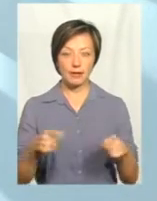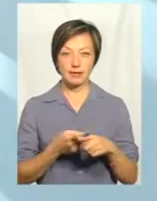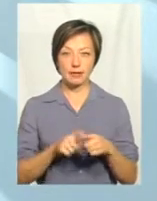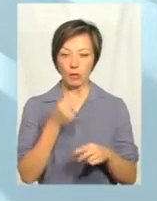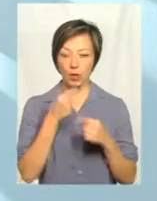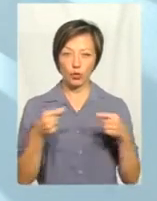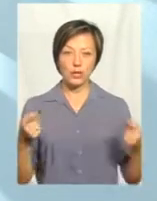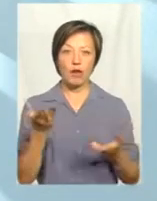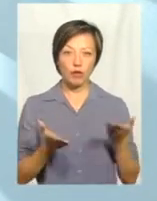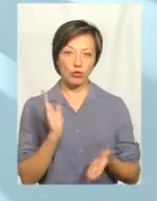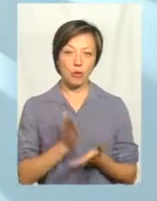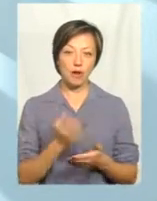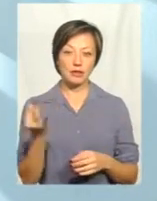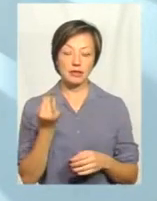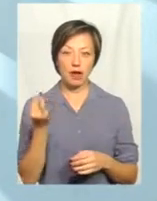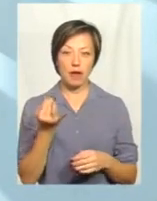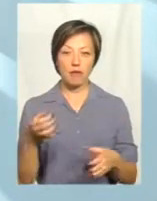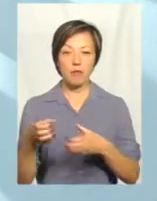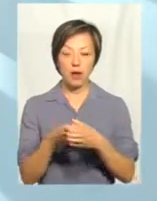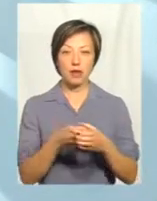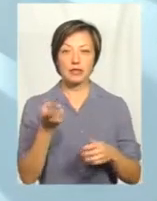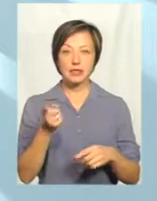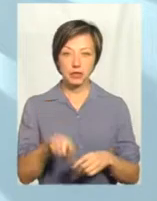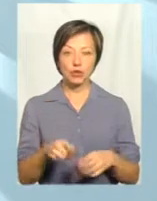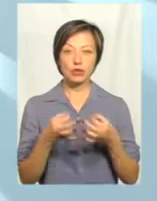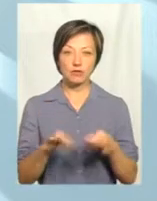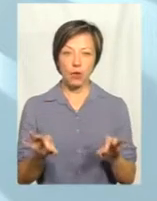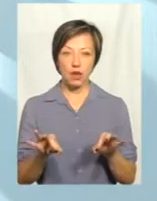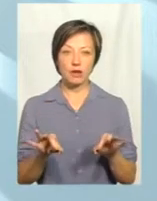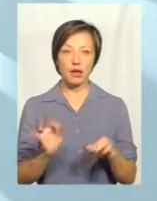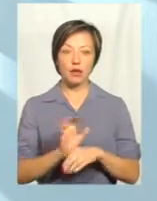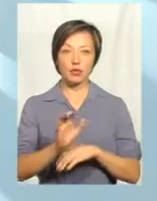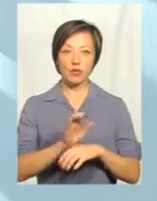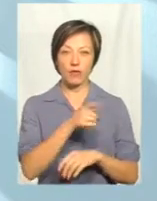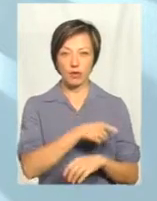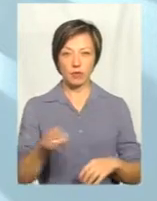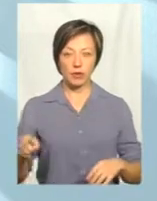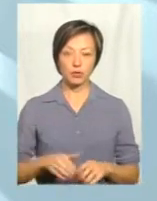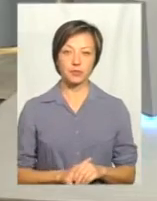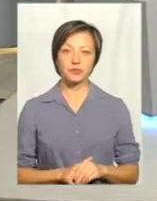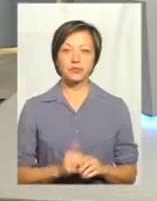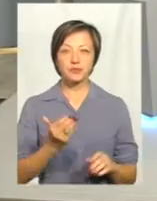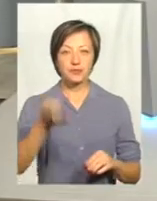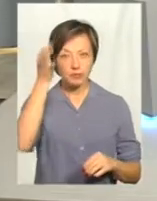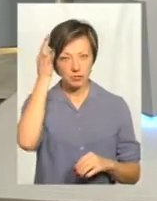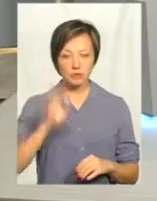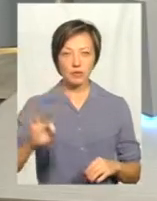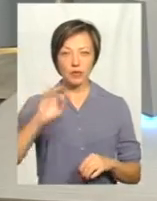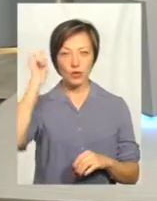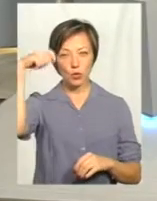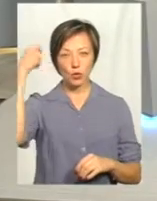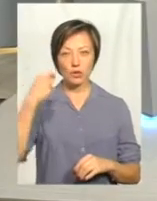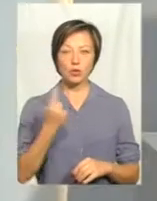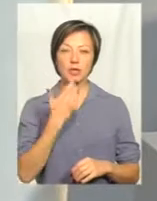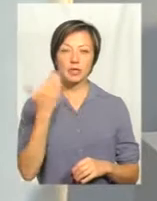Але якщо мати цікаву партію, то це теж дозволяє її експортувати в цей період. Ви згадували про Туреччину, і одним